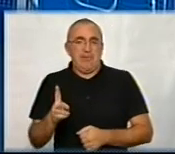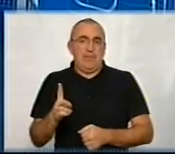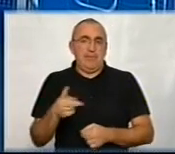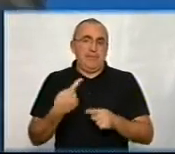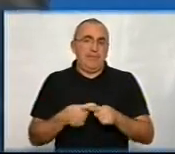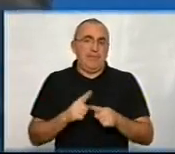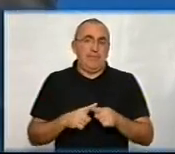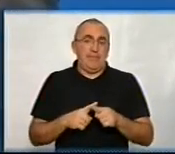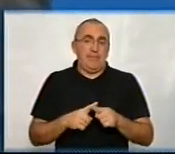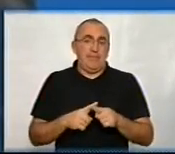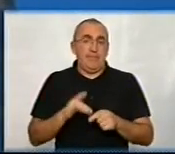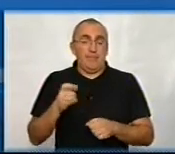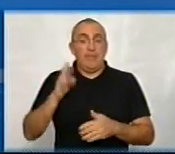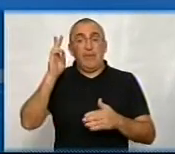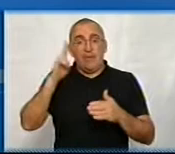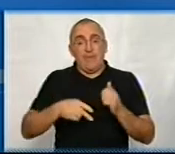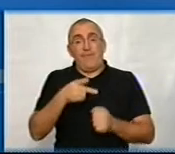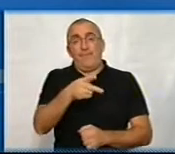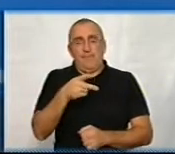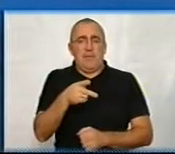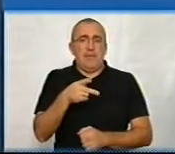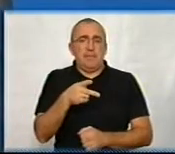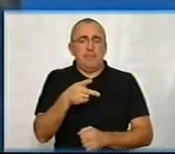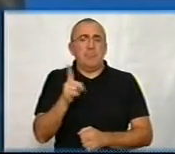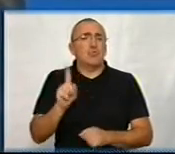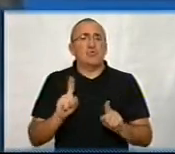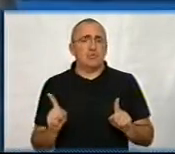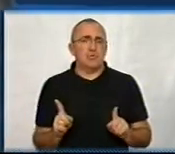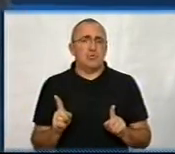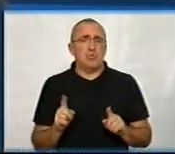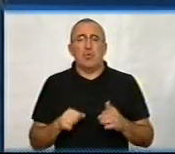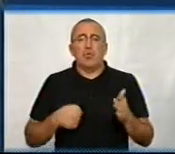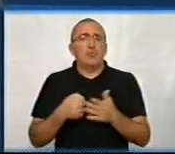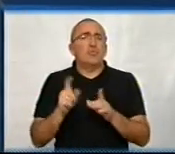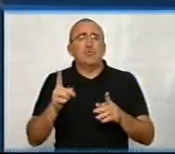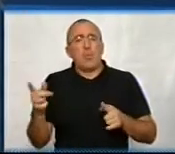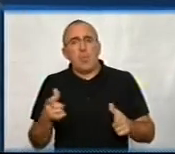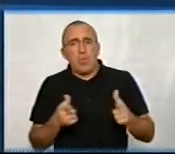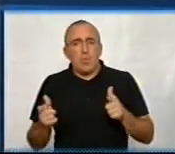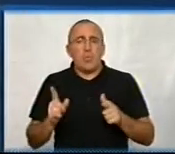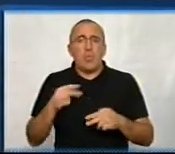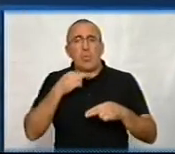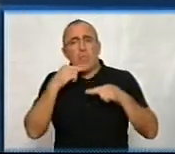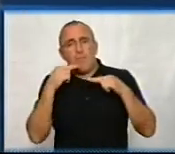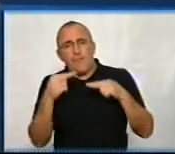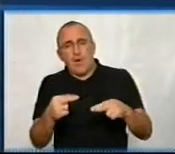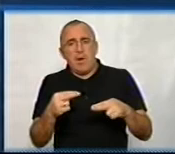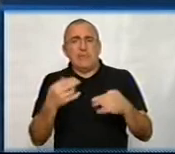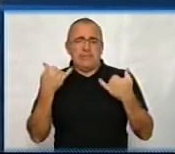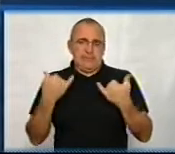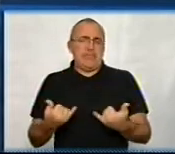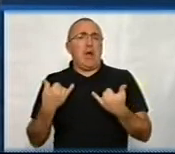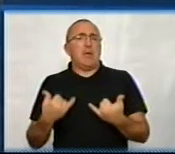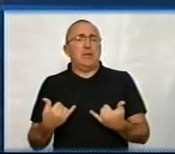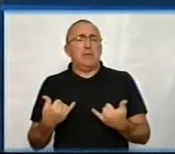цьому секції. Тоді, в такому разі, на завершення дві хлинки, до чого треба готуватися, на що звертати увагу зараз?